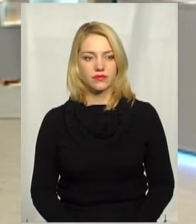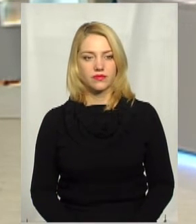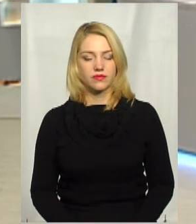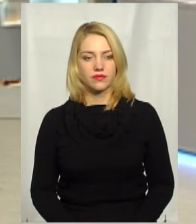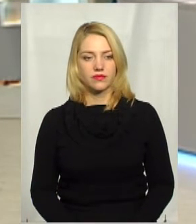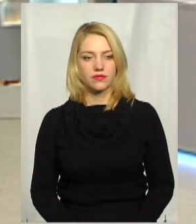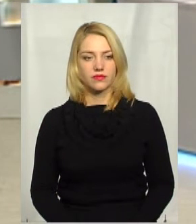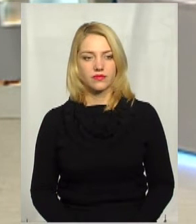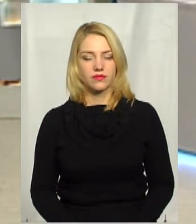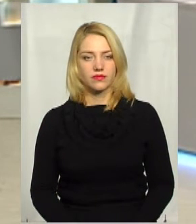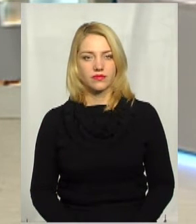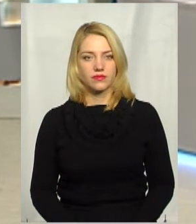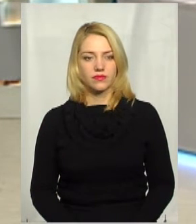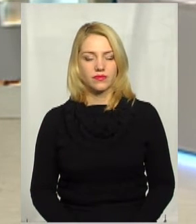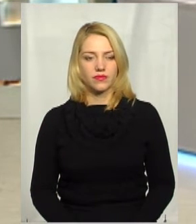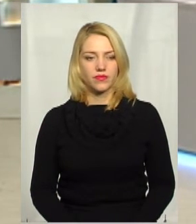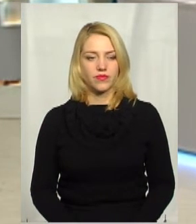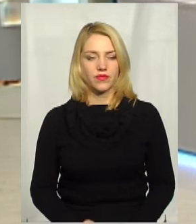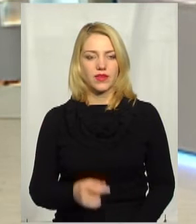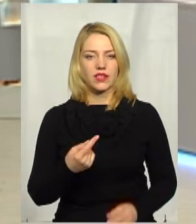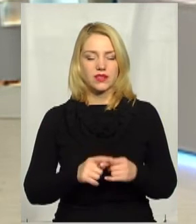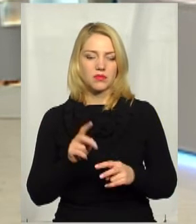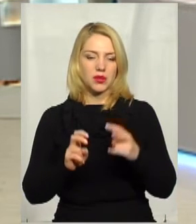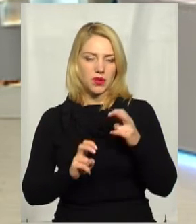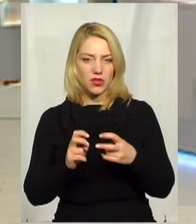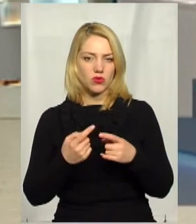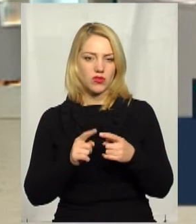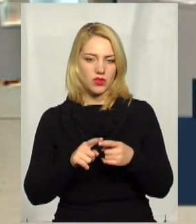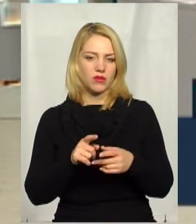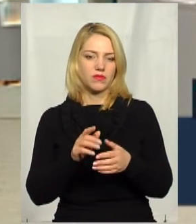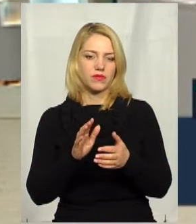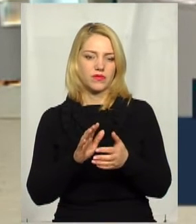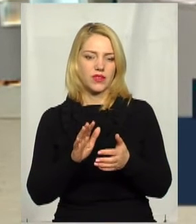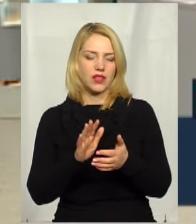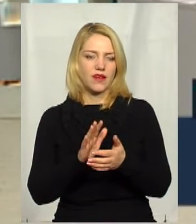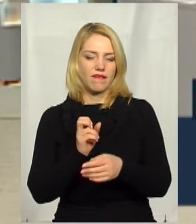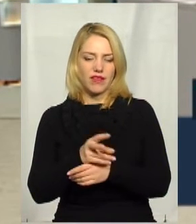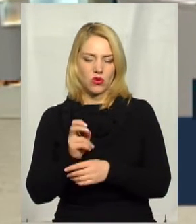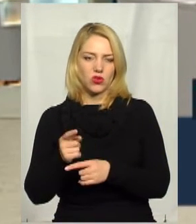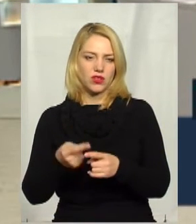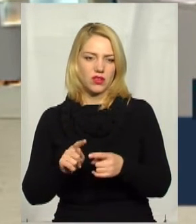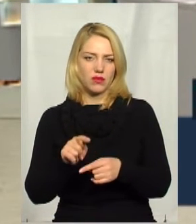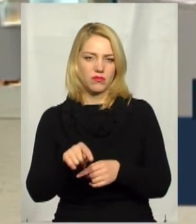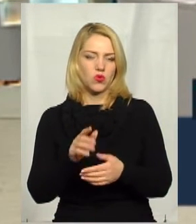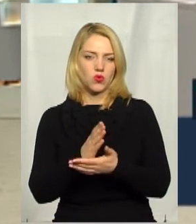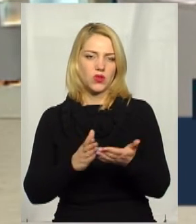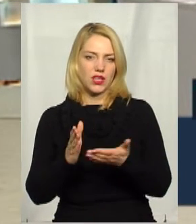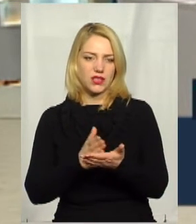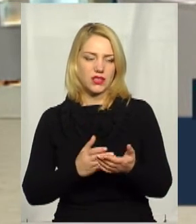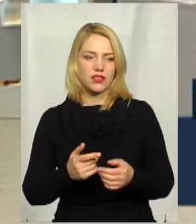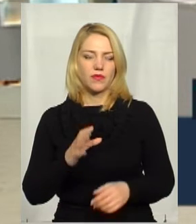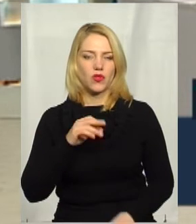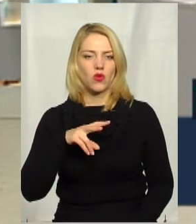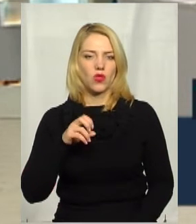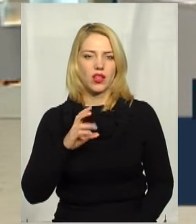Укрвадсанзавод підприємства, де утилізуються такі види відходів. Пане Олександре, як часто